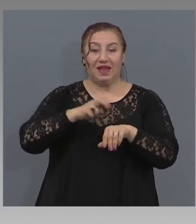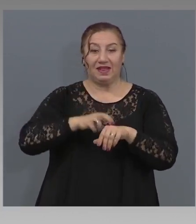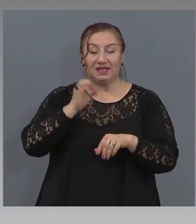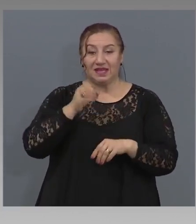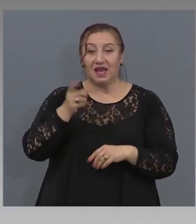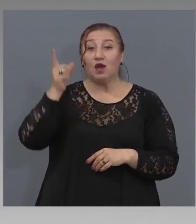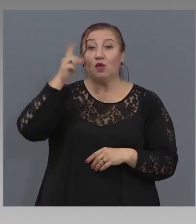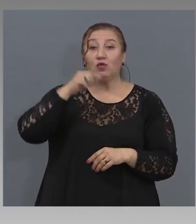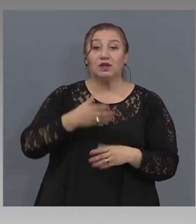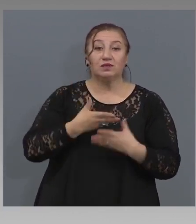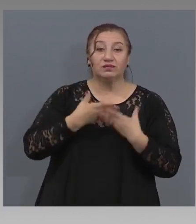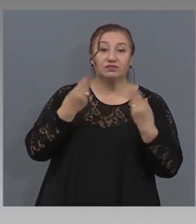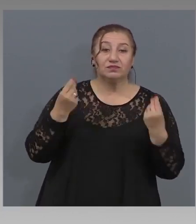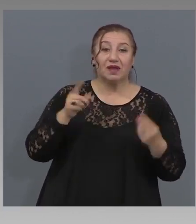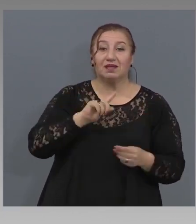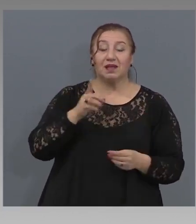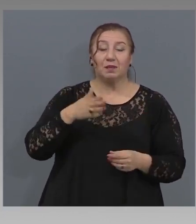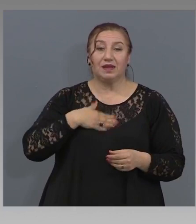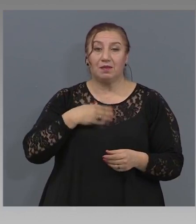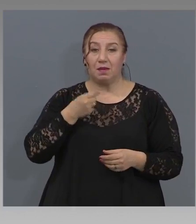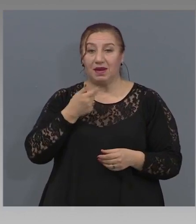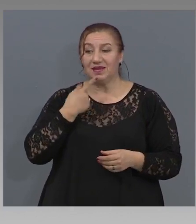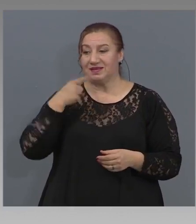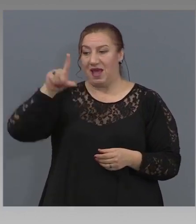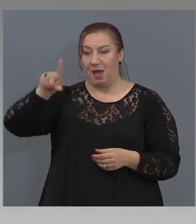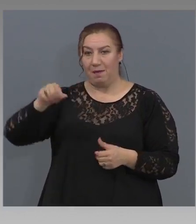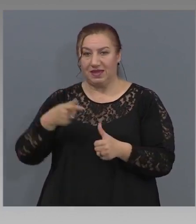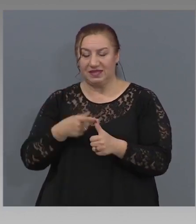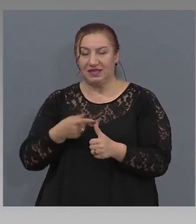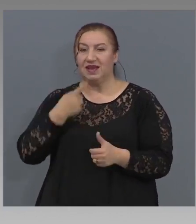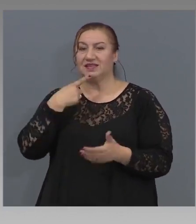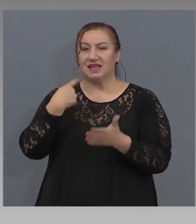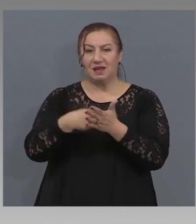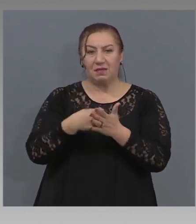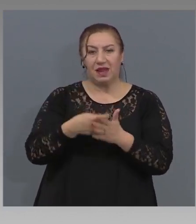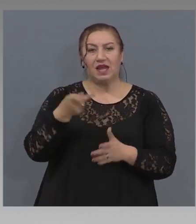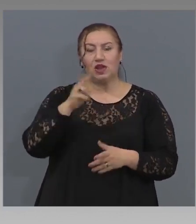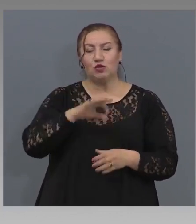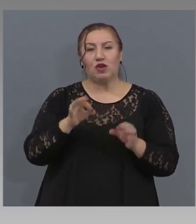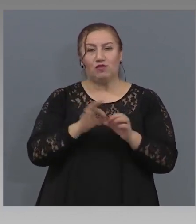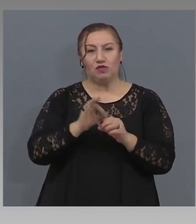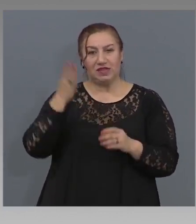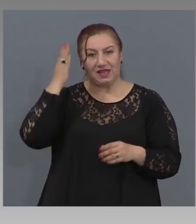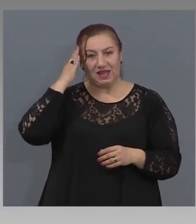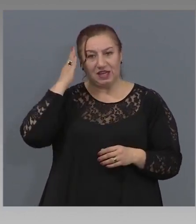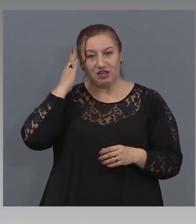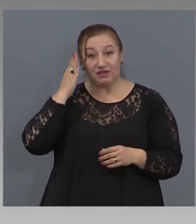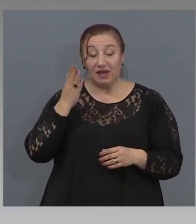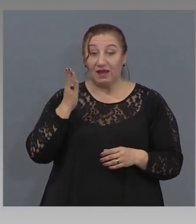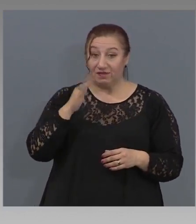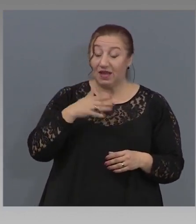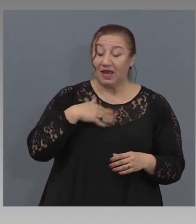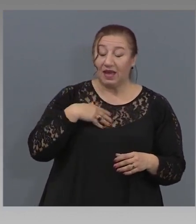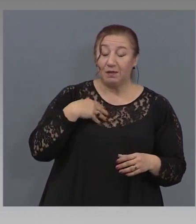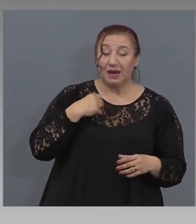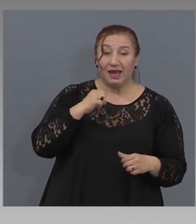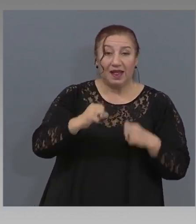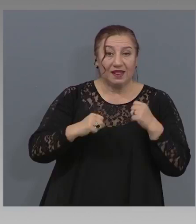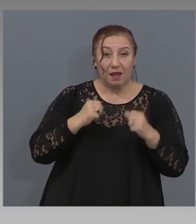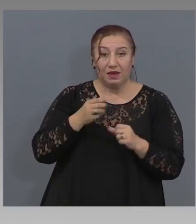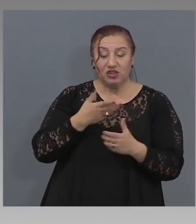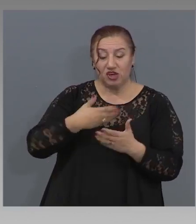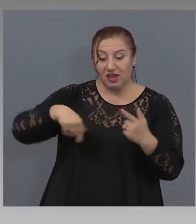пенсии, за плати, както и за други изключително и важни функции на държавата. Благодаря. Все пак има ли напражение в кабинета между